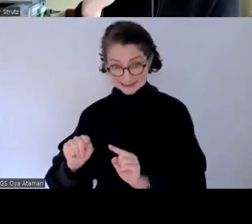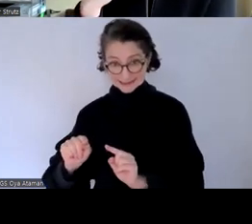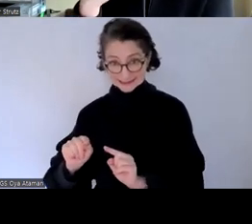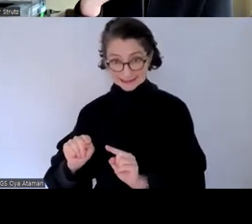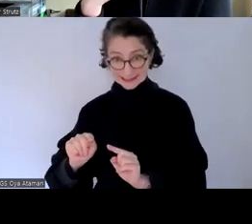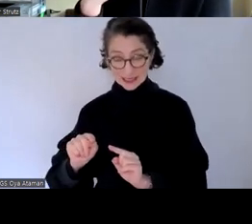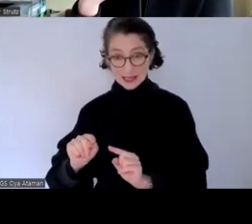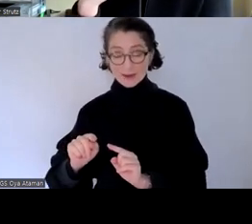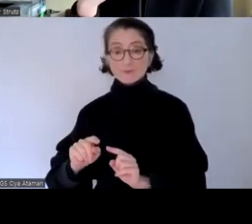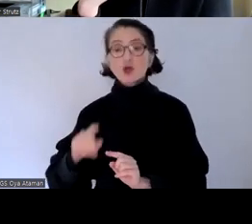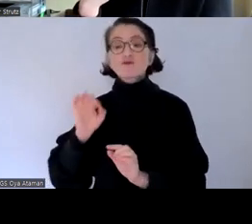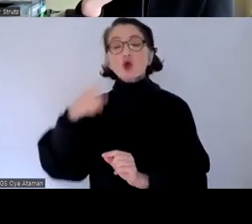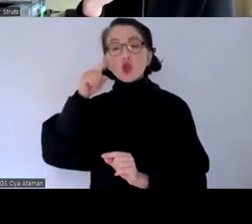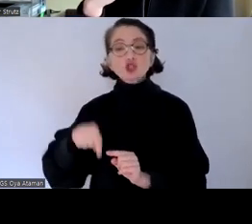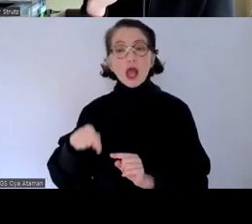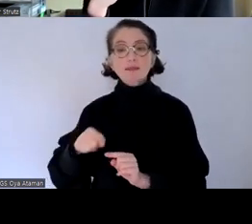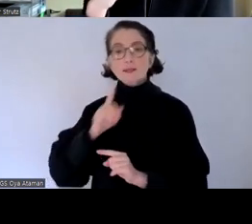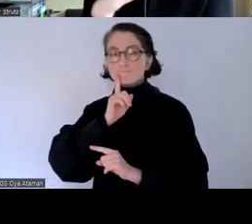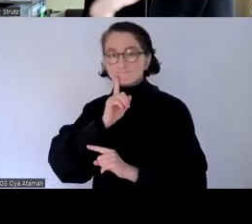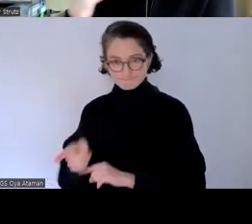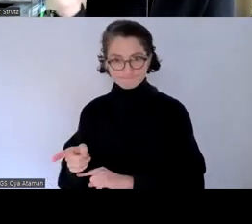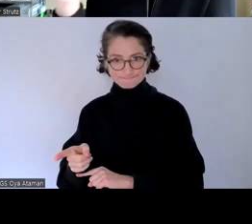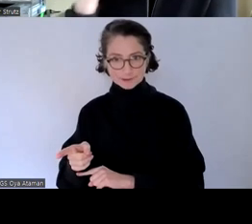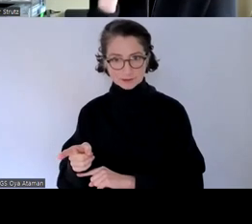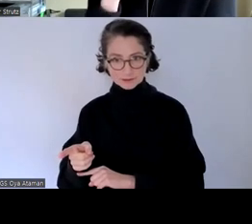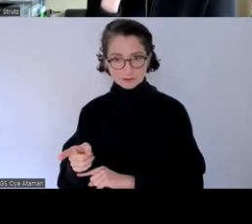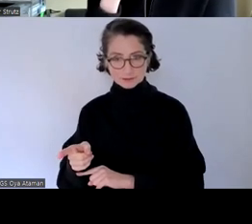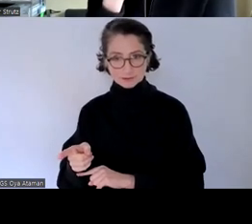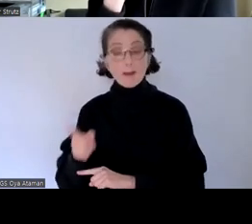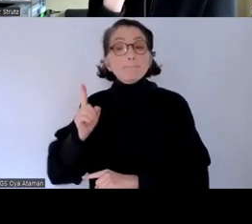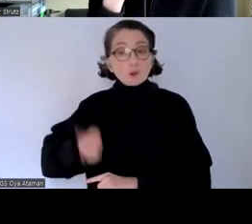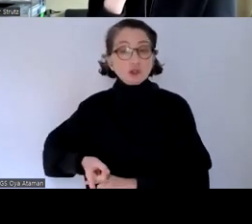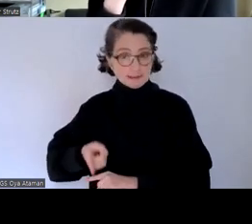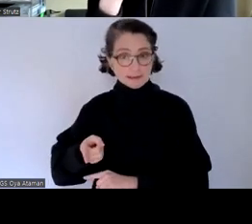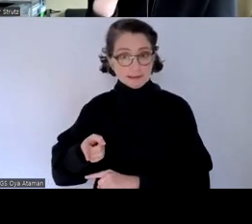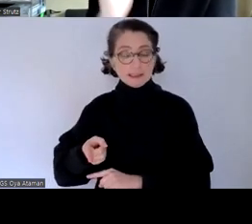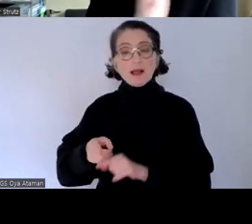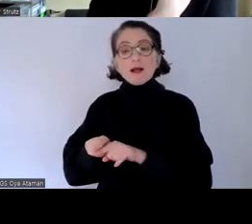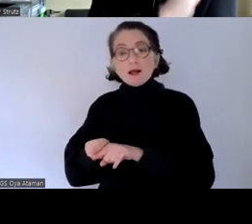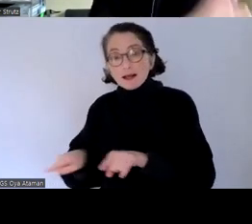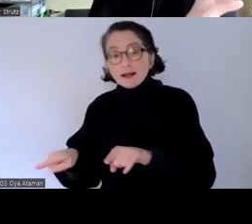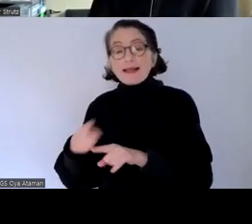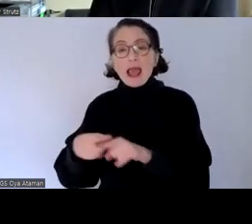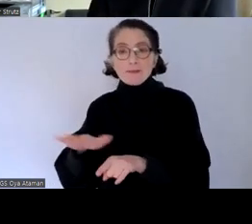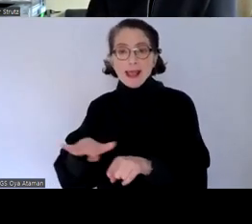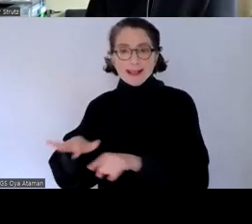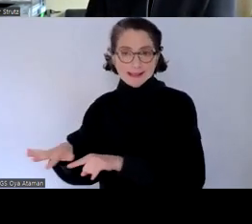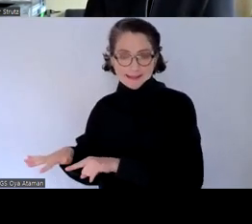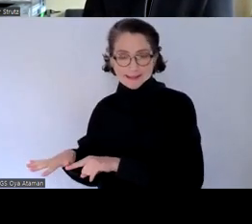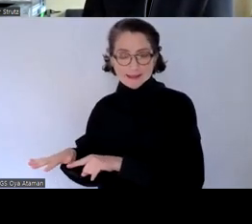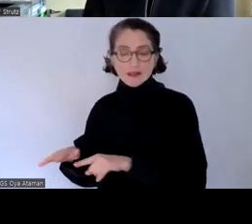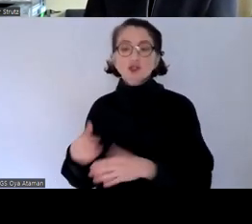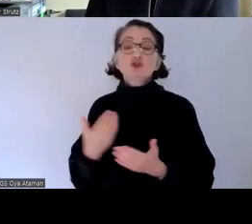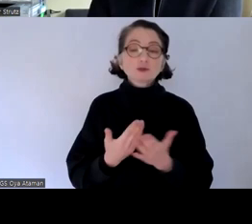eine verbindliche art und weise eben in bestimmte teilbereiche wir sagen eben dass zum einen also